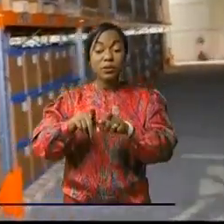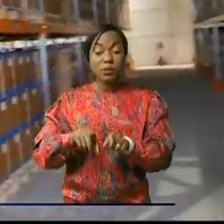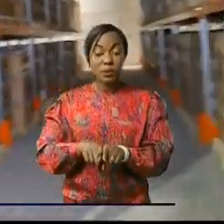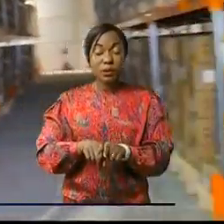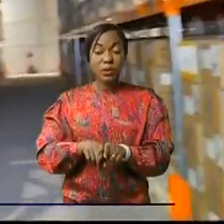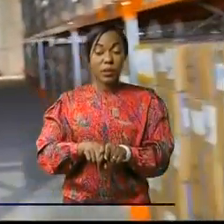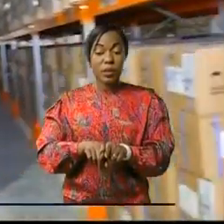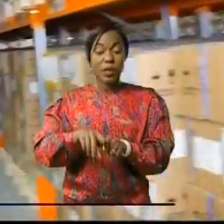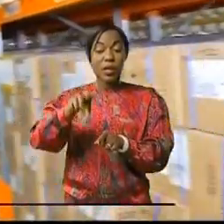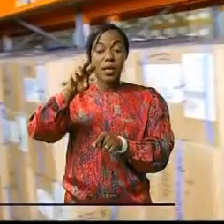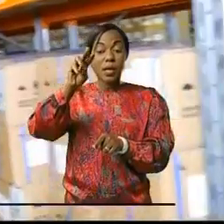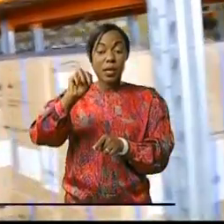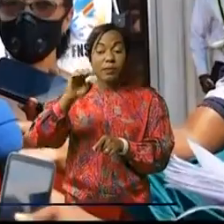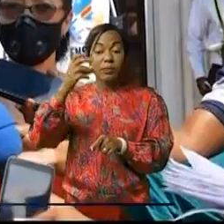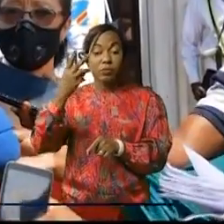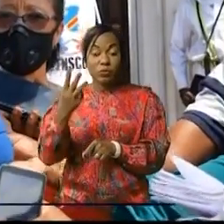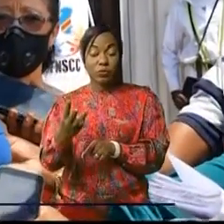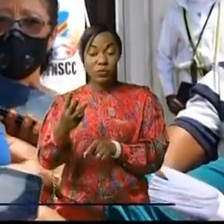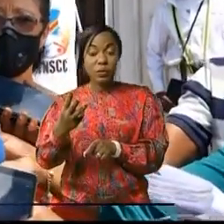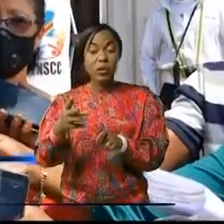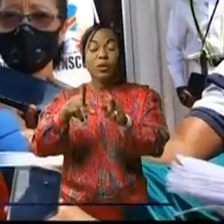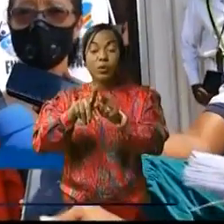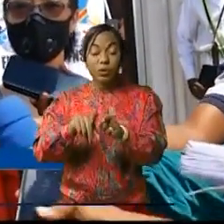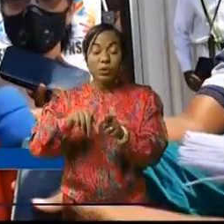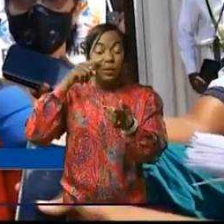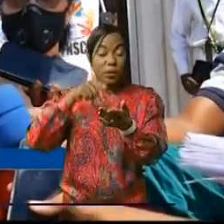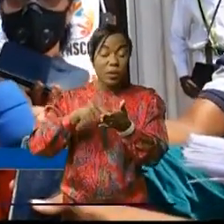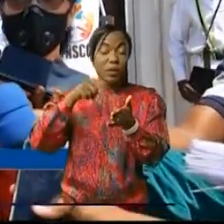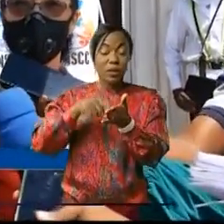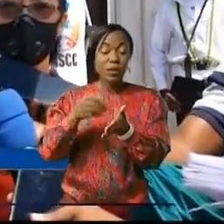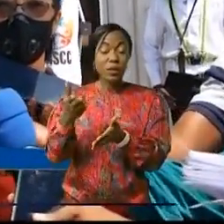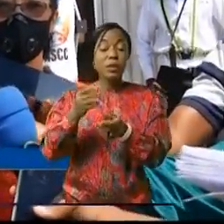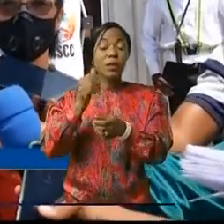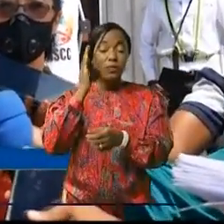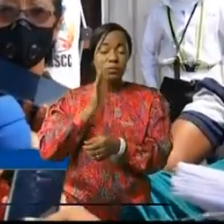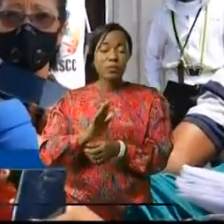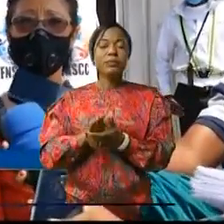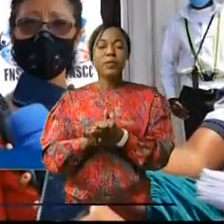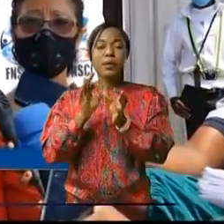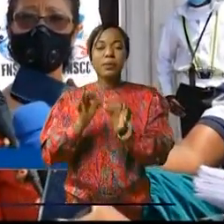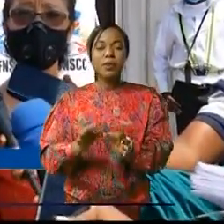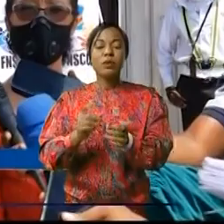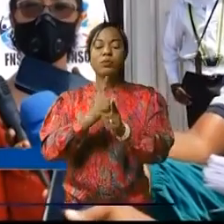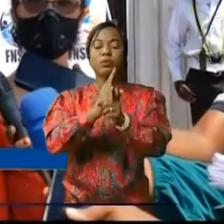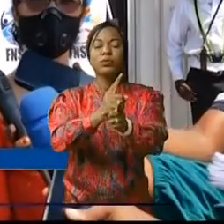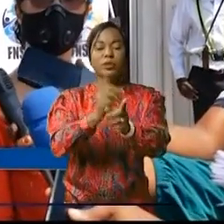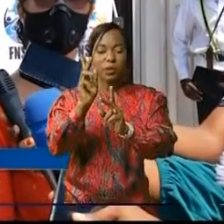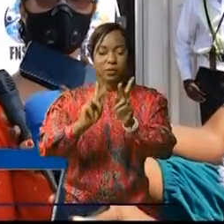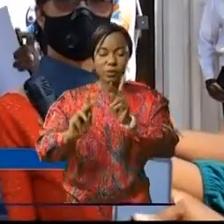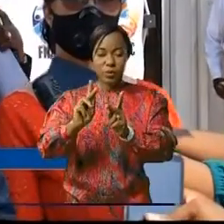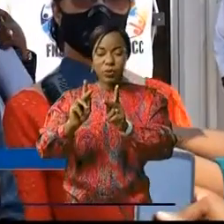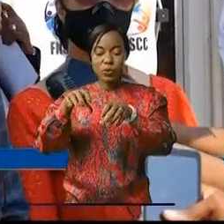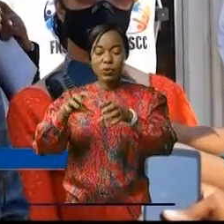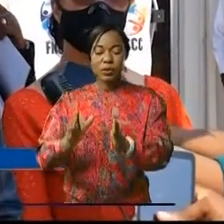M3 Sanitraide, viennent vraiment à propos. Et donc, il va sûrement protéger la population